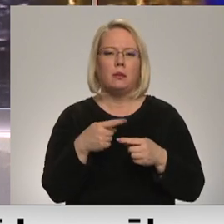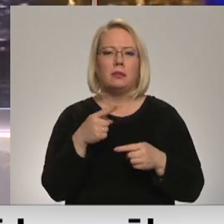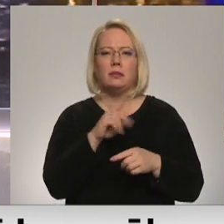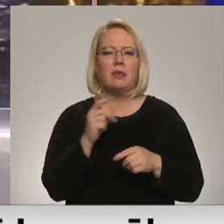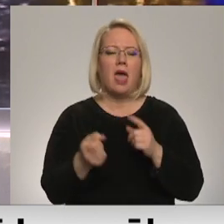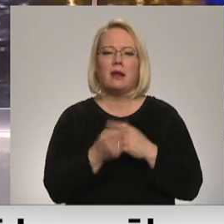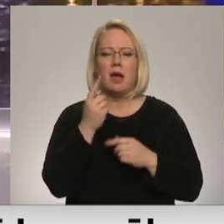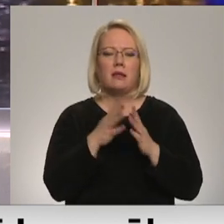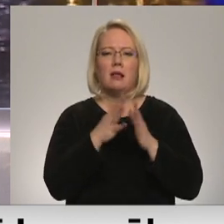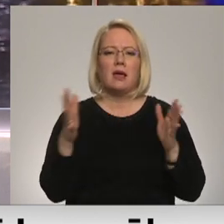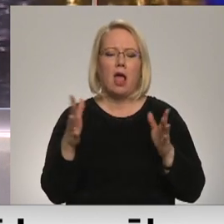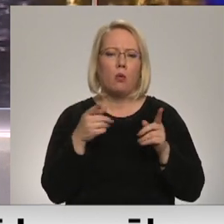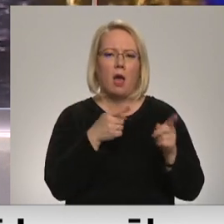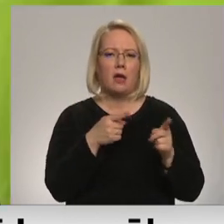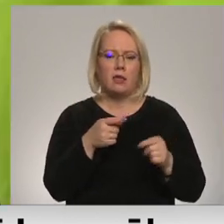lielkaitai mūdeņa stilpē.